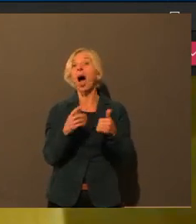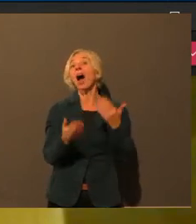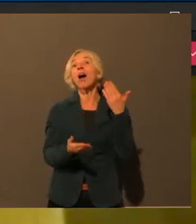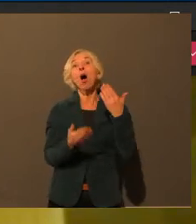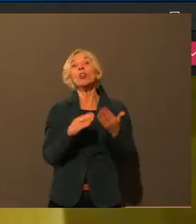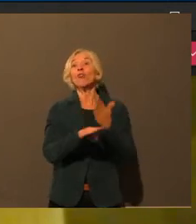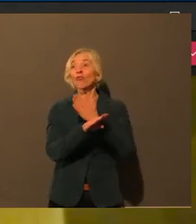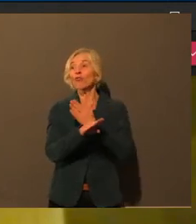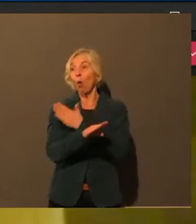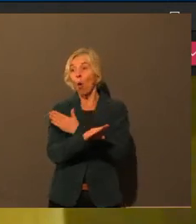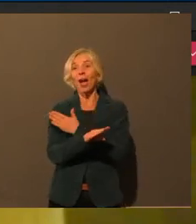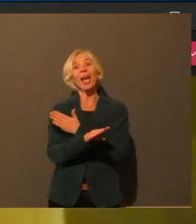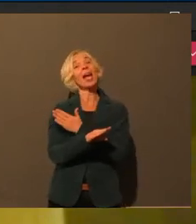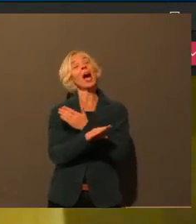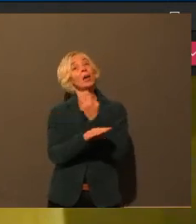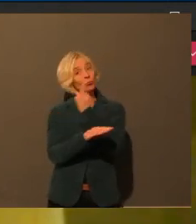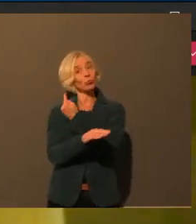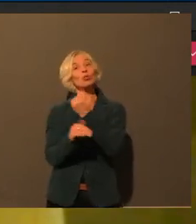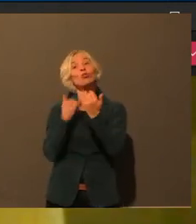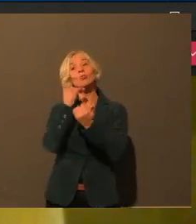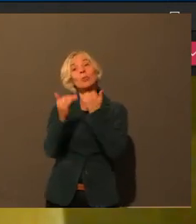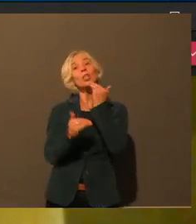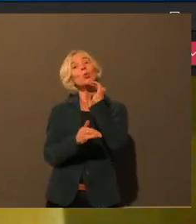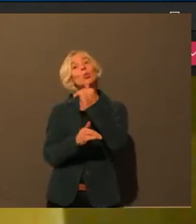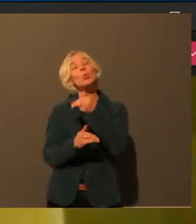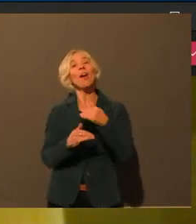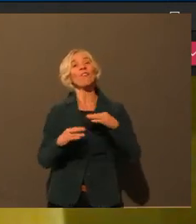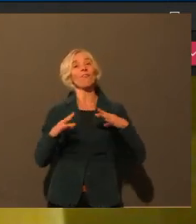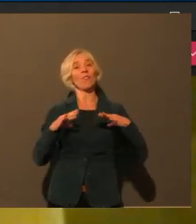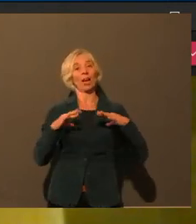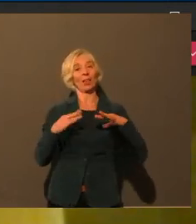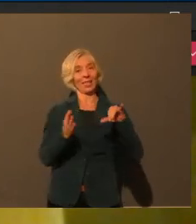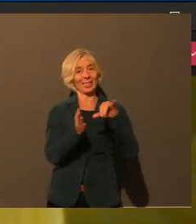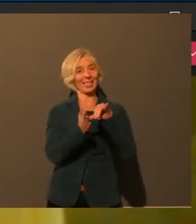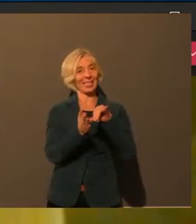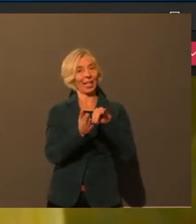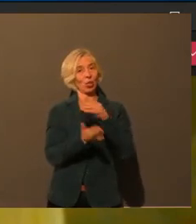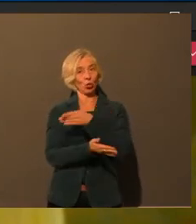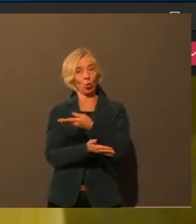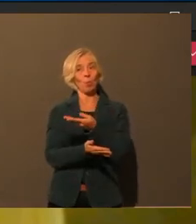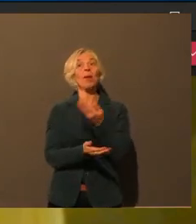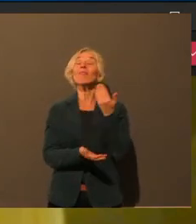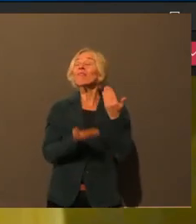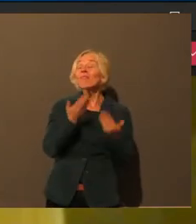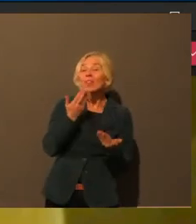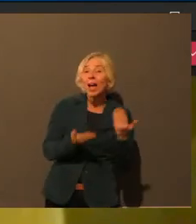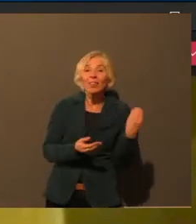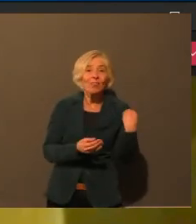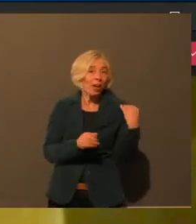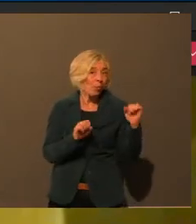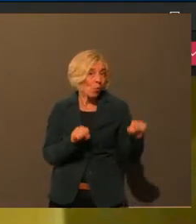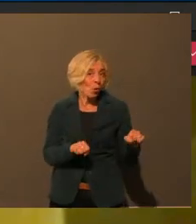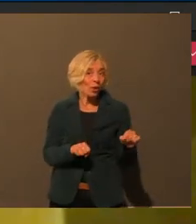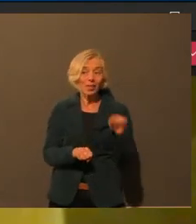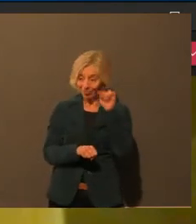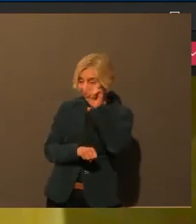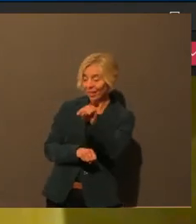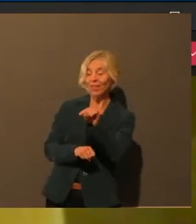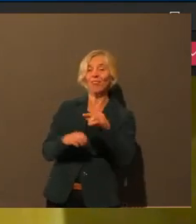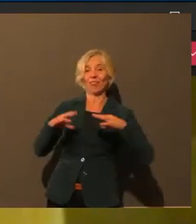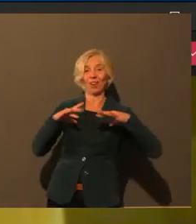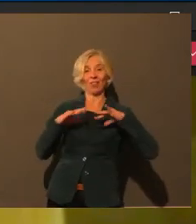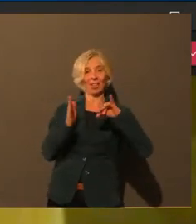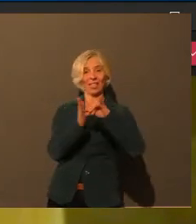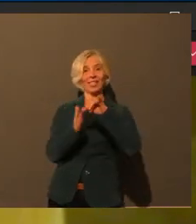eine Art Kontaktbörse auf der Homepage geben könnte. Und da war dann eben die Idee, das auch beim Freiwilligenzentrum anzusiedeln.